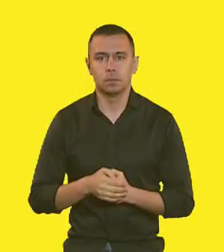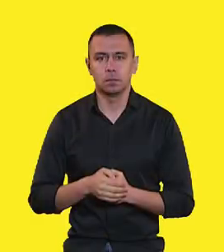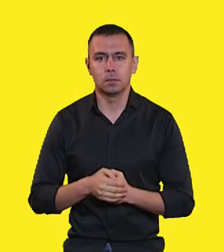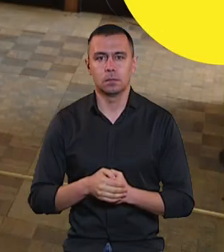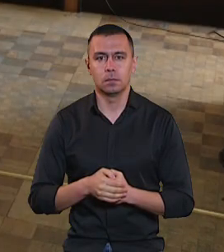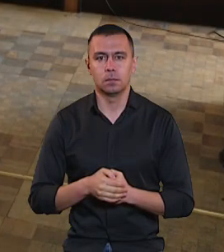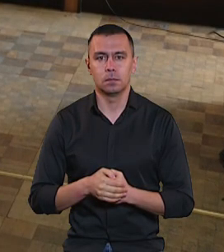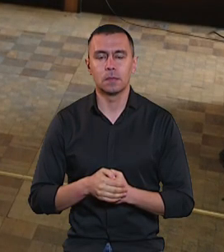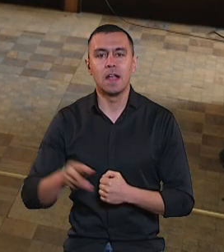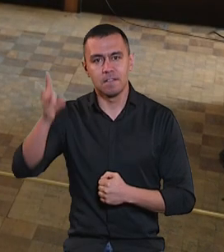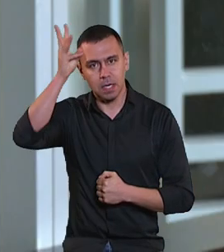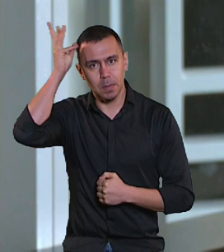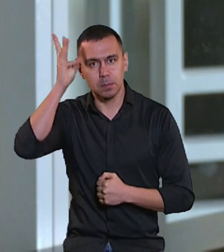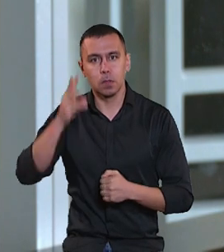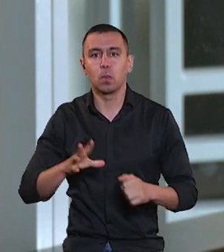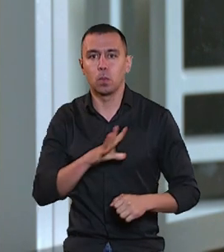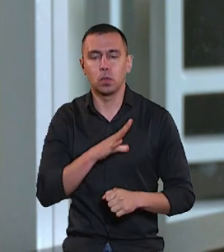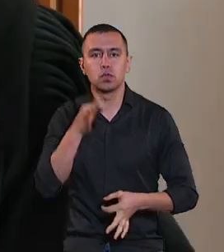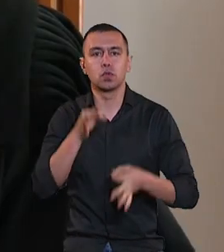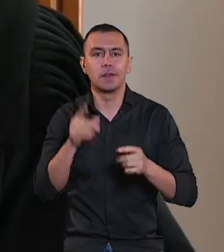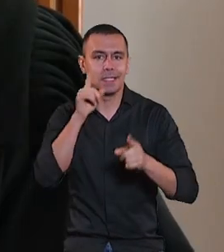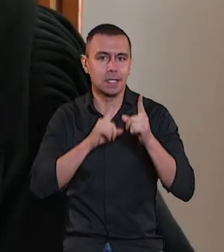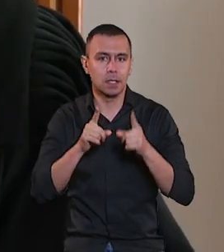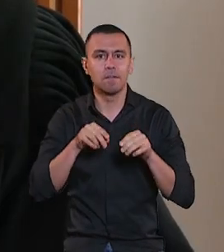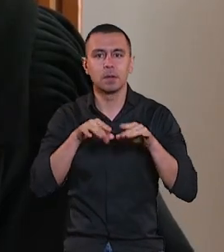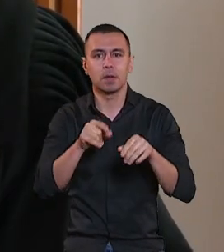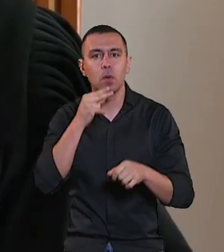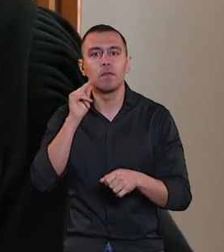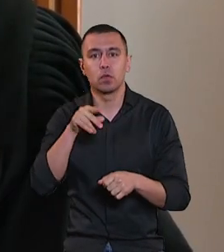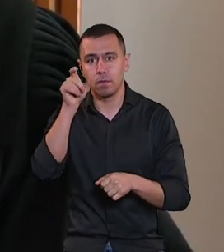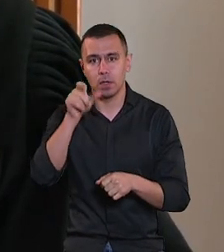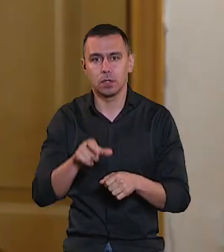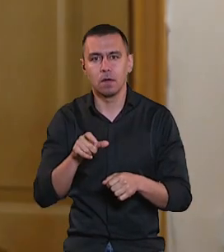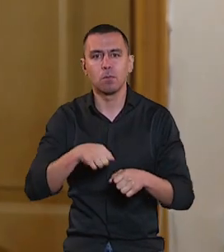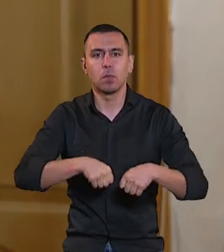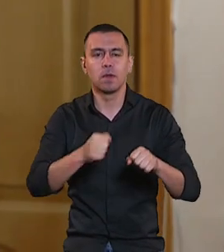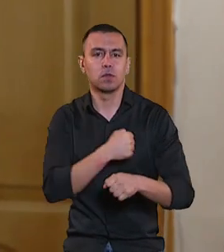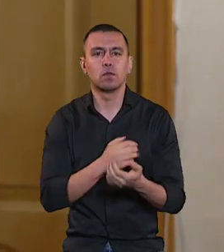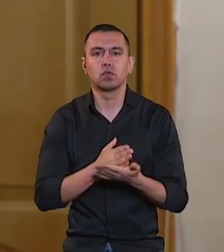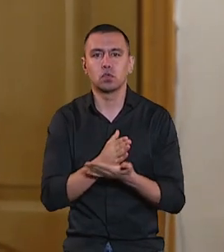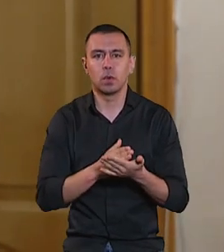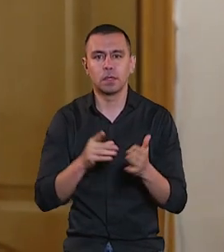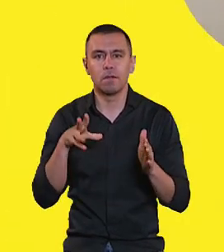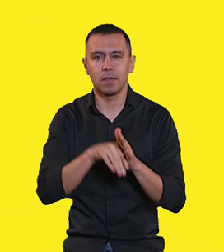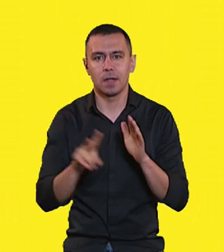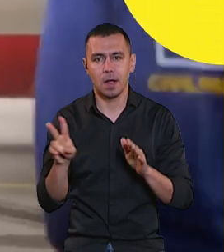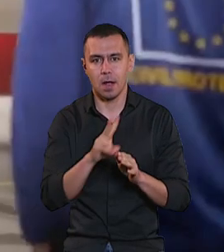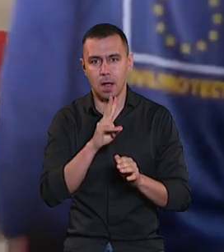У Хмельницькому відбулося судове засідання у справі обвинувачення в побитті військовослужбовця у храмі.